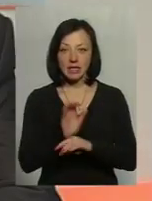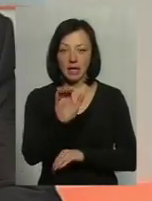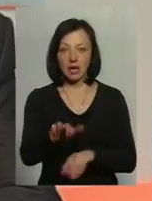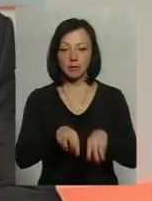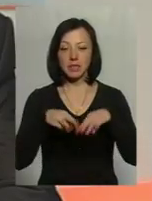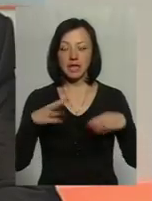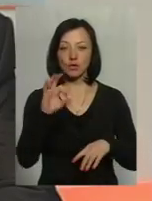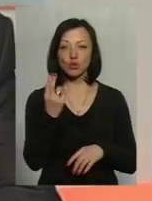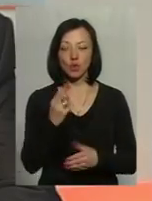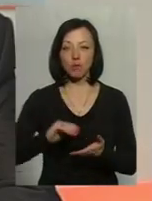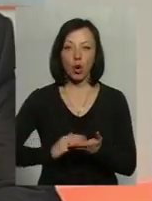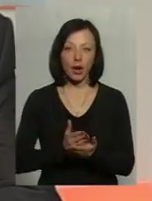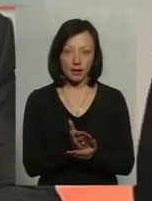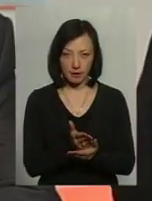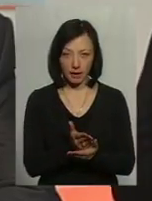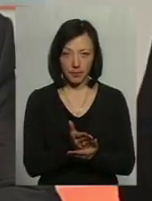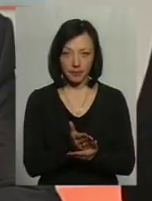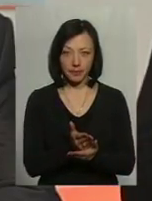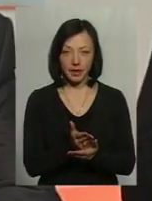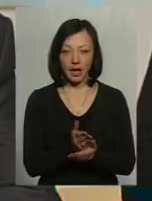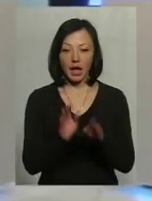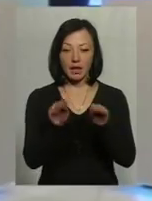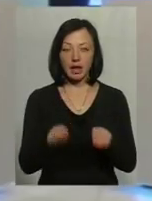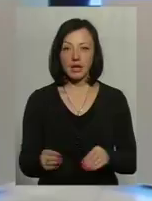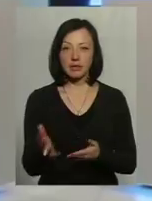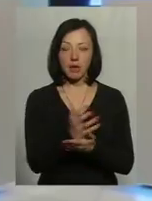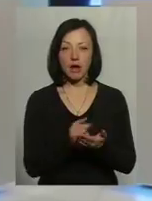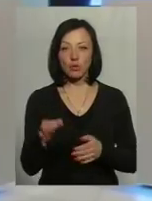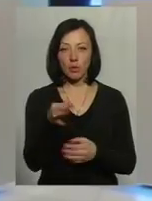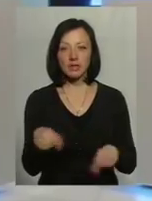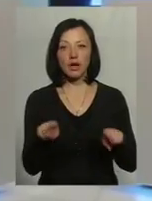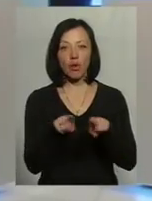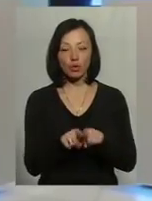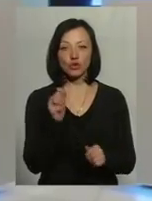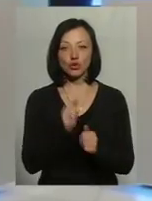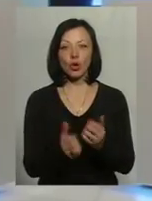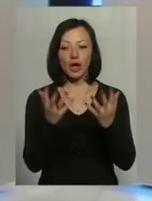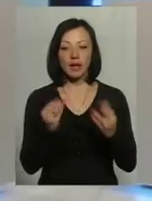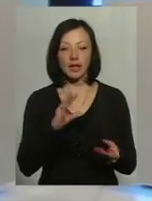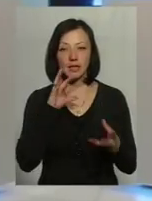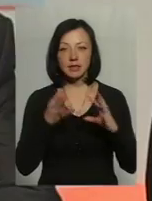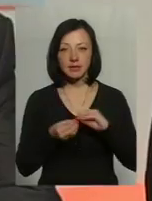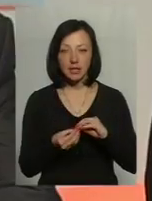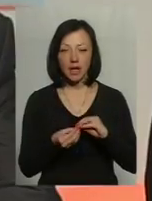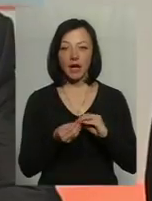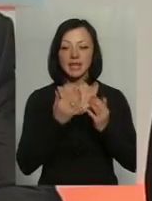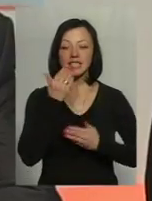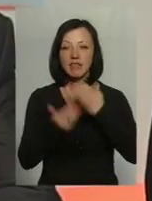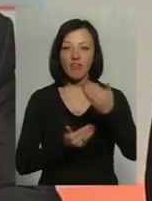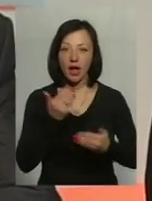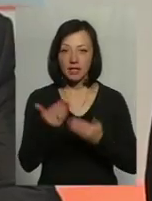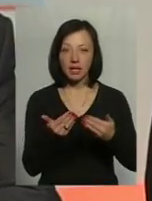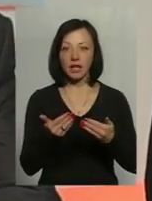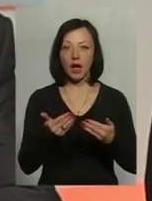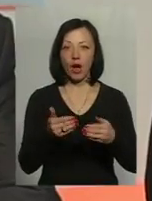соціальної політики, дані збираються з області, також є і щоденний звіт за результатами звернень, які надходять